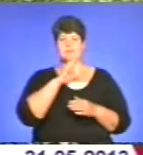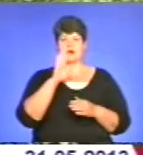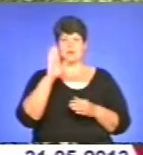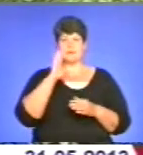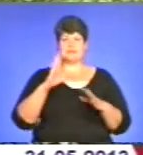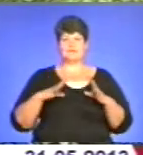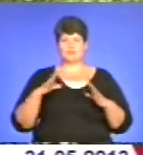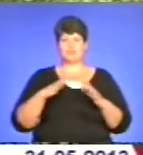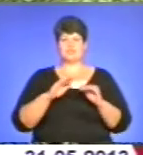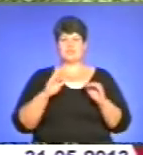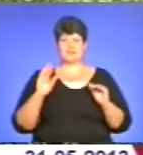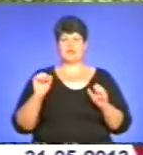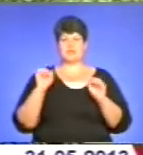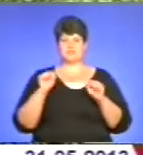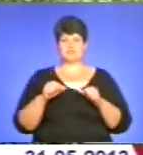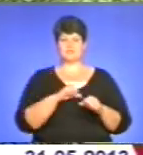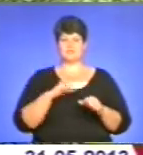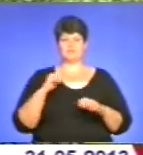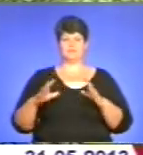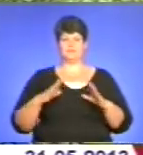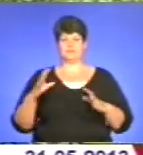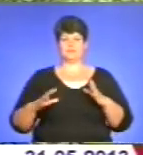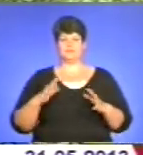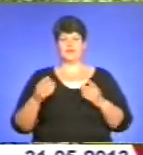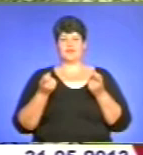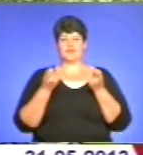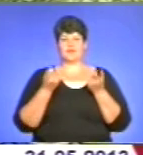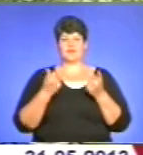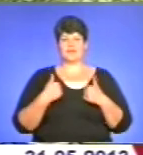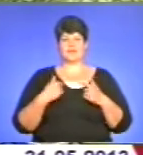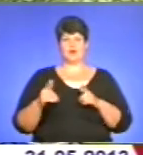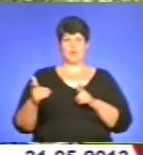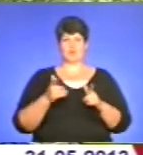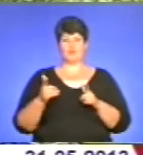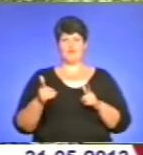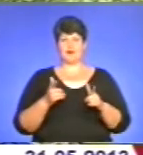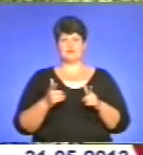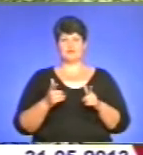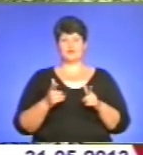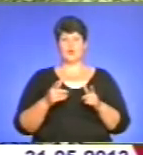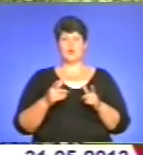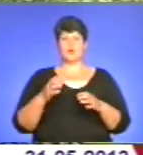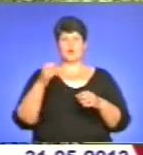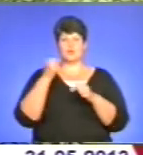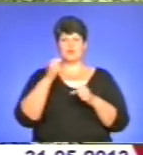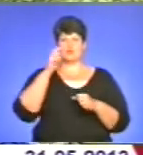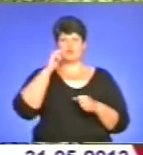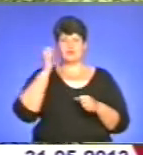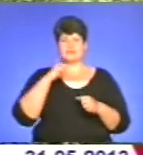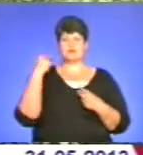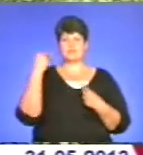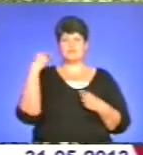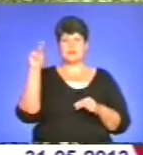тренуватися самому, катати по трасі. Так що трошки і я готувалася до Кубків України, до чемпіонатів,